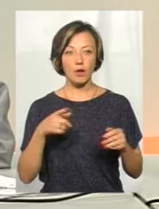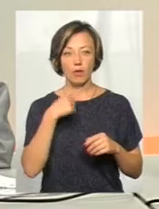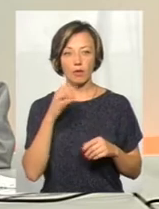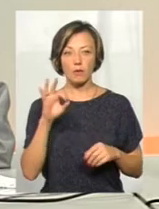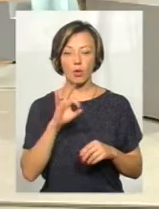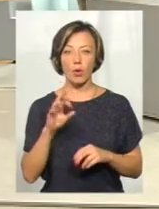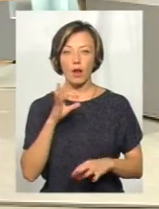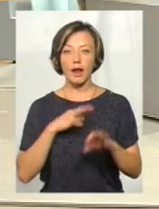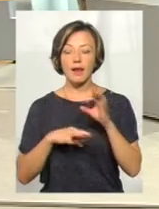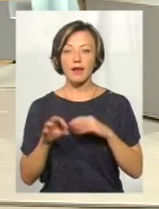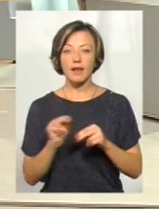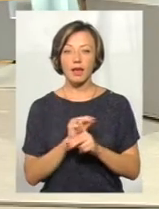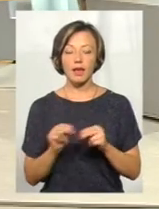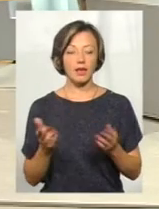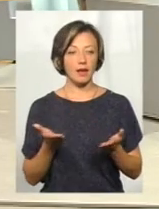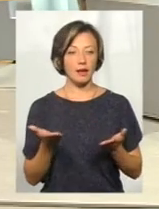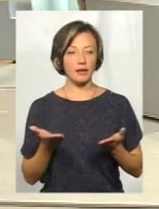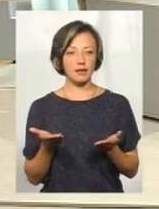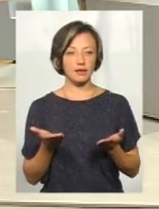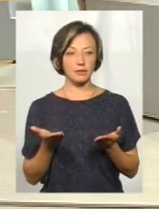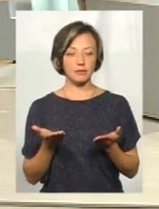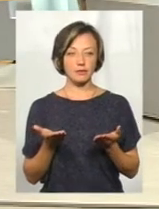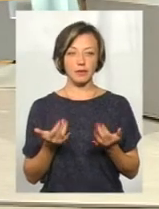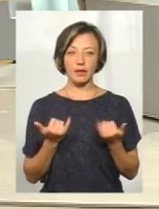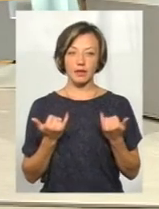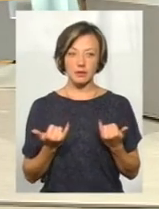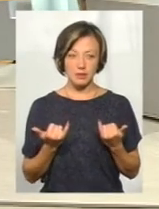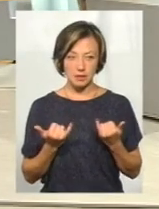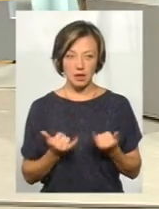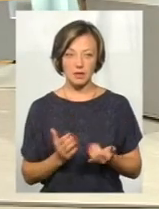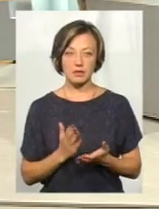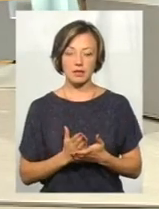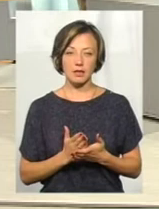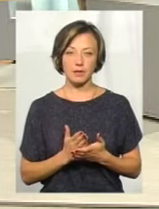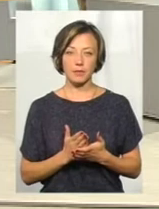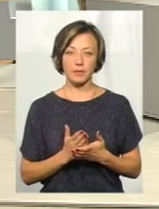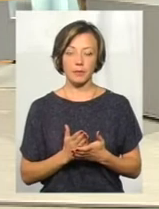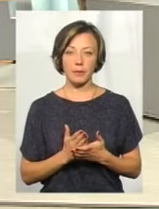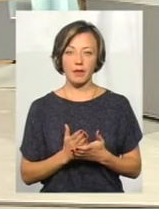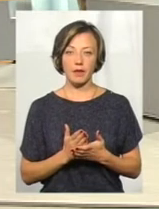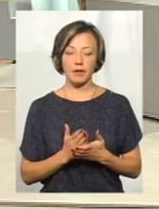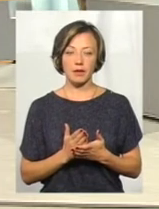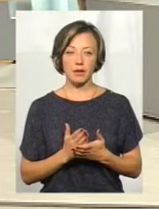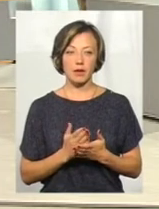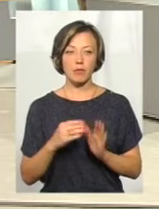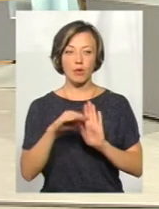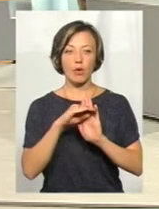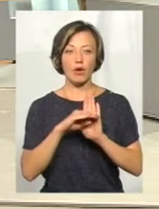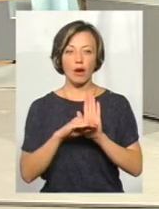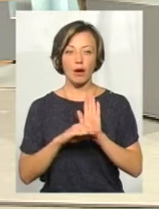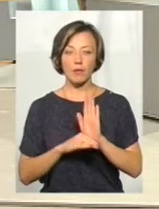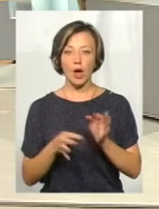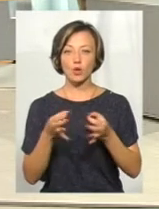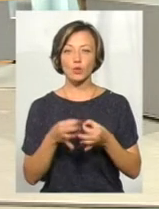про ліки, які зараз є в програмі «Доступні ліки»